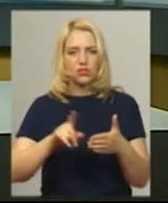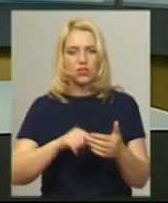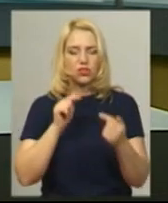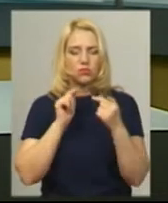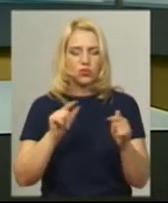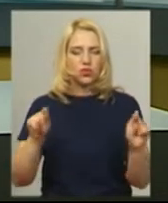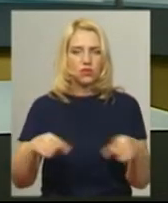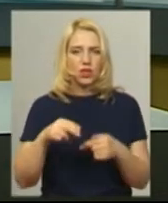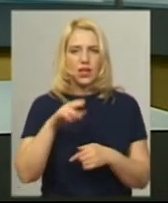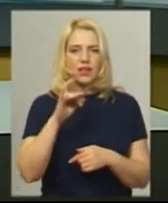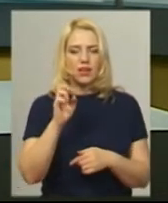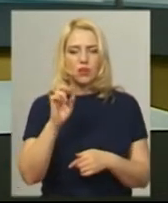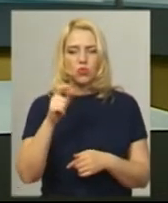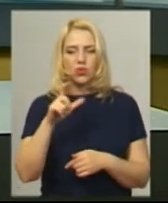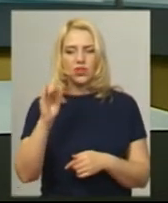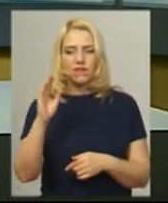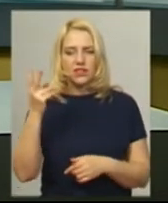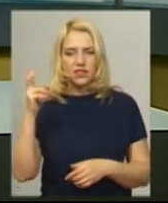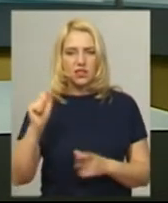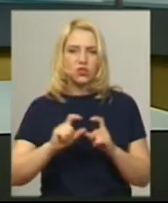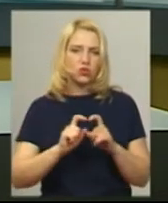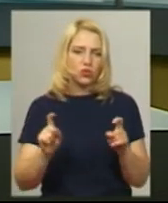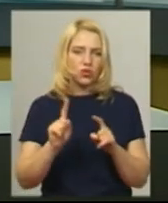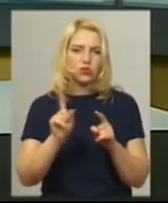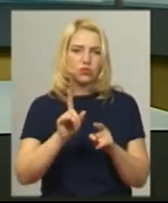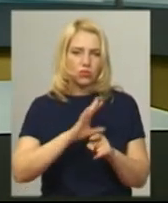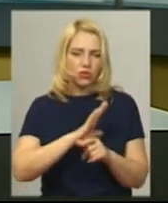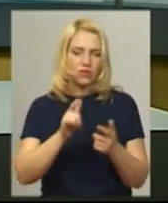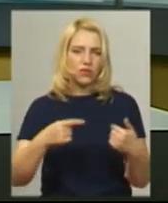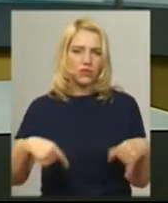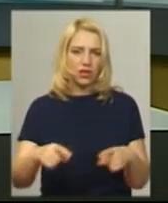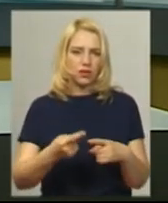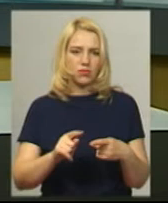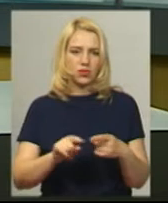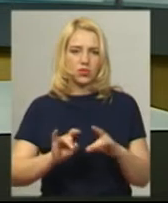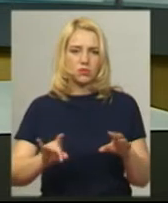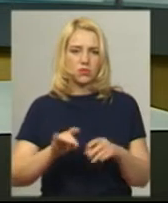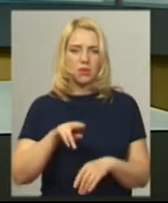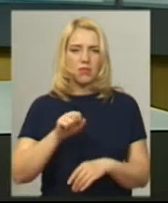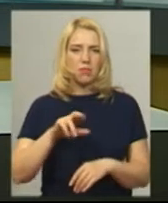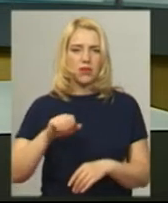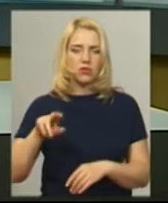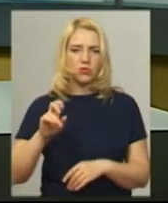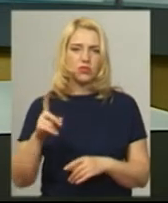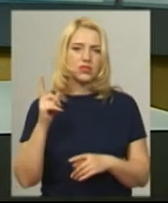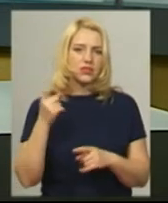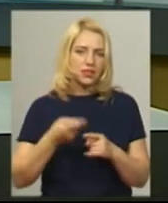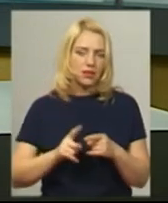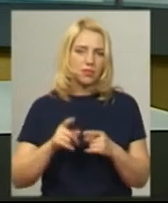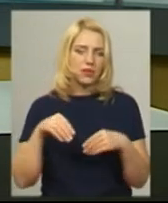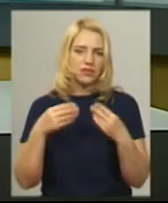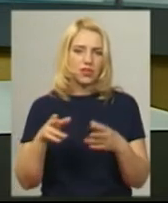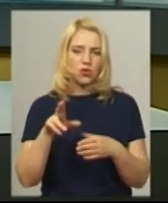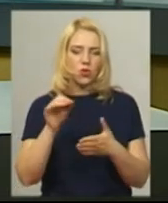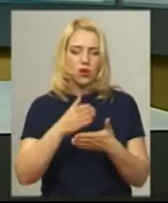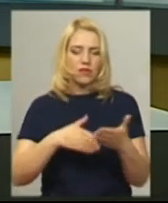Требуховецької школі філії. Про це Суспільному розповіла директорка школи Тетяна Попадюк. За її словами, це призведе до ліквідації